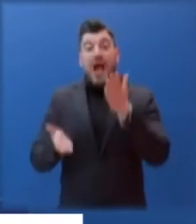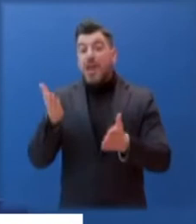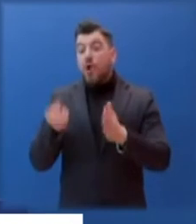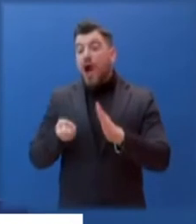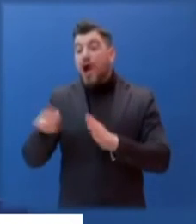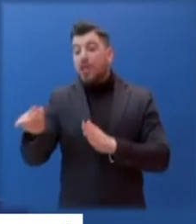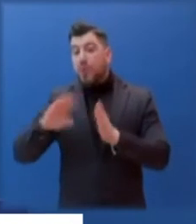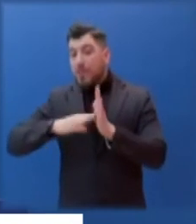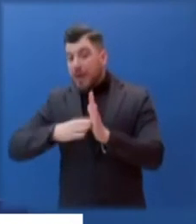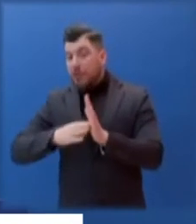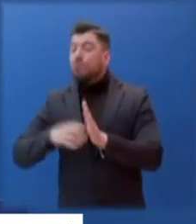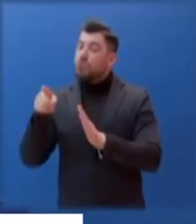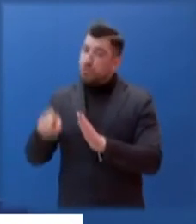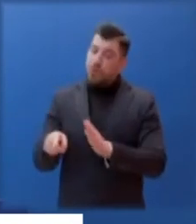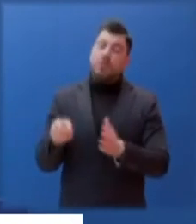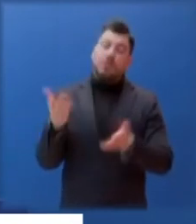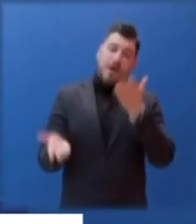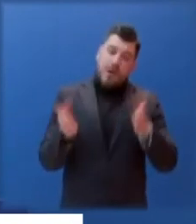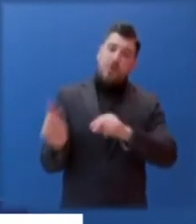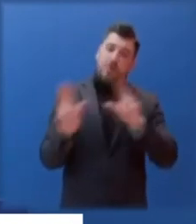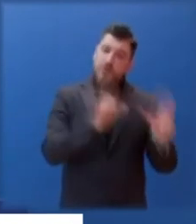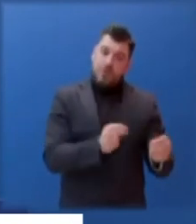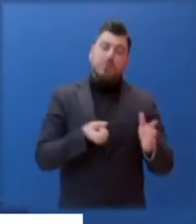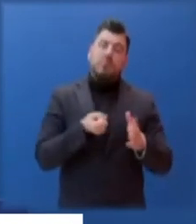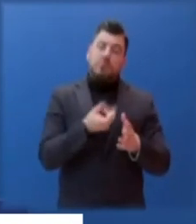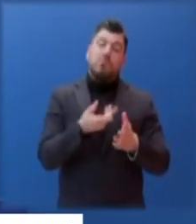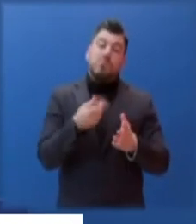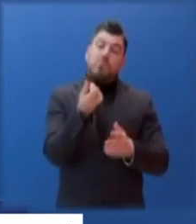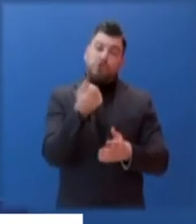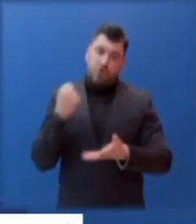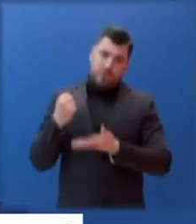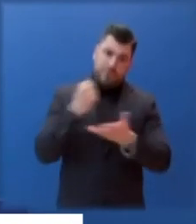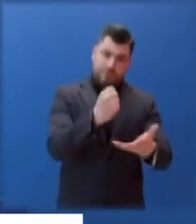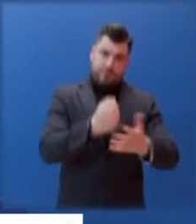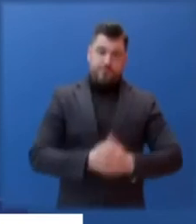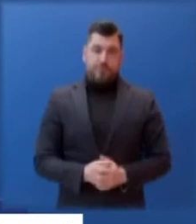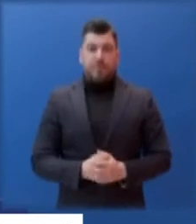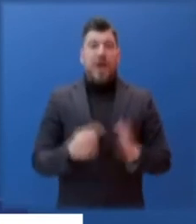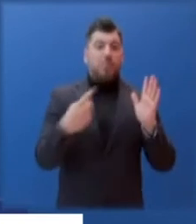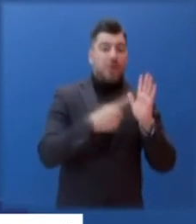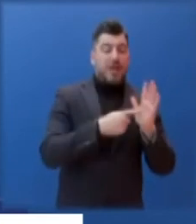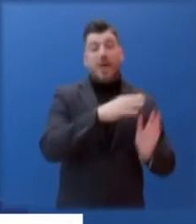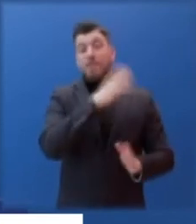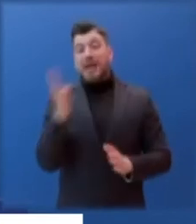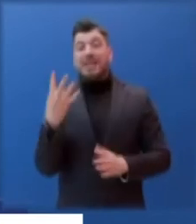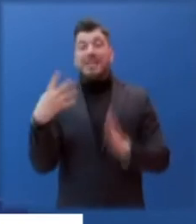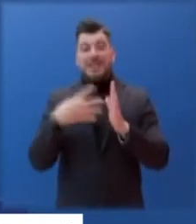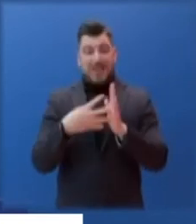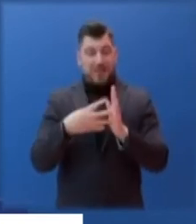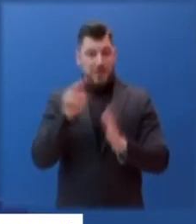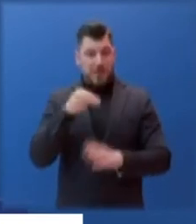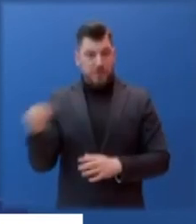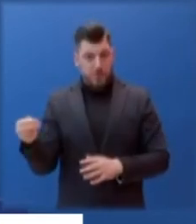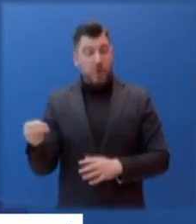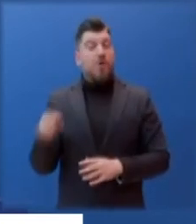από 1.000 έως τα 4.000 ευρώ. Για τις επιχειρήσεις τις οποίες εφαρμόζονται περιοριστικά μέτρα για λυκότερες από